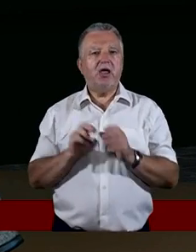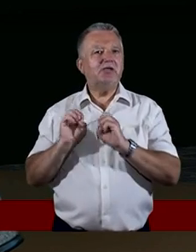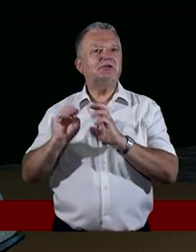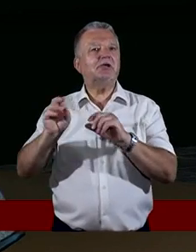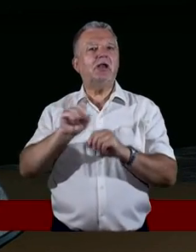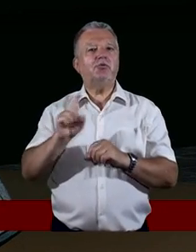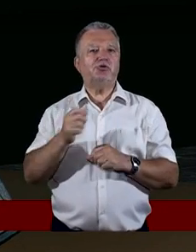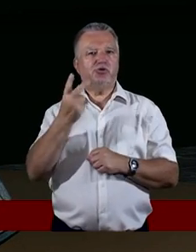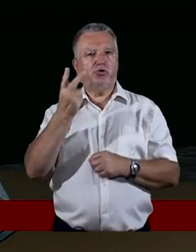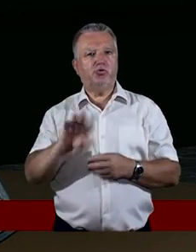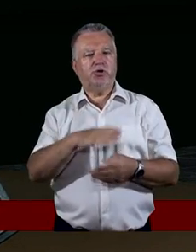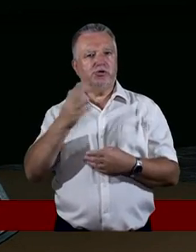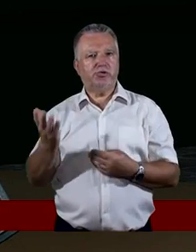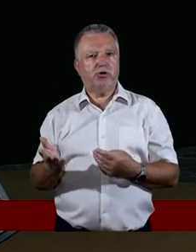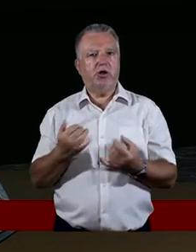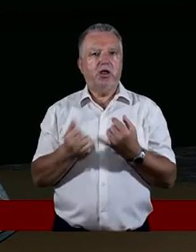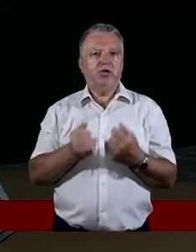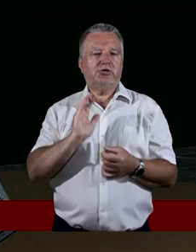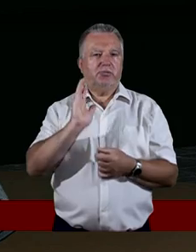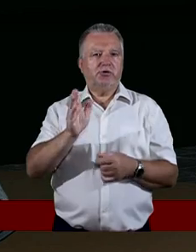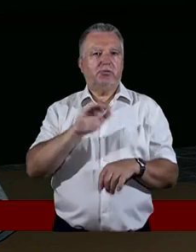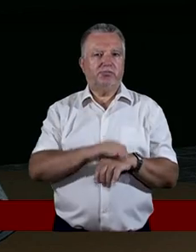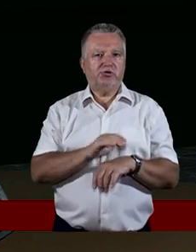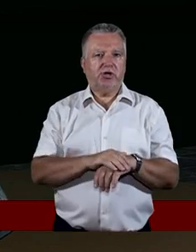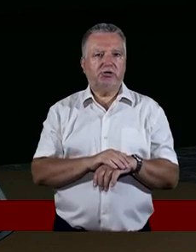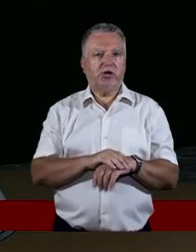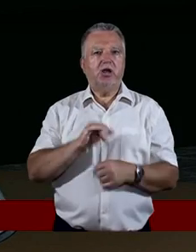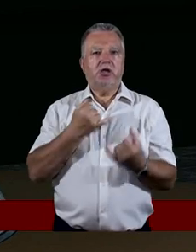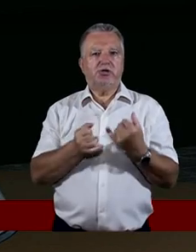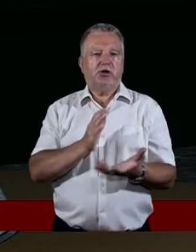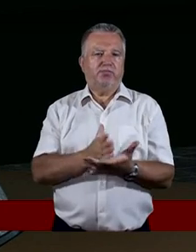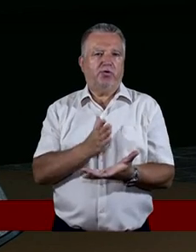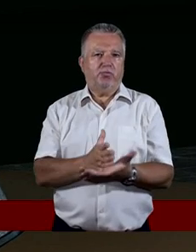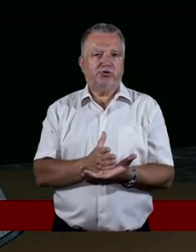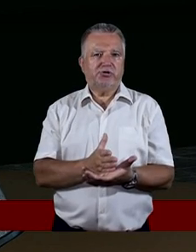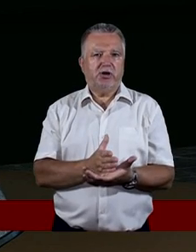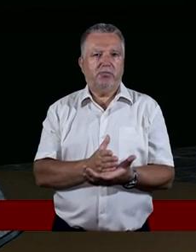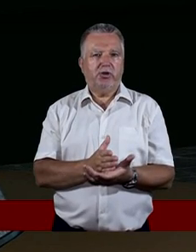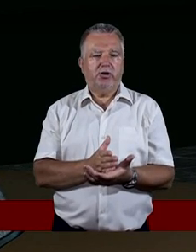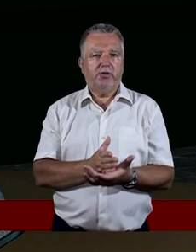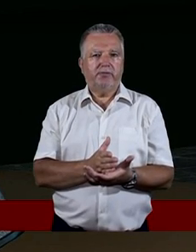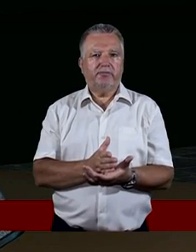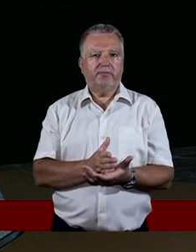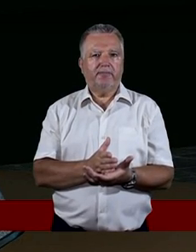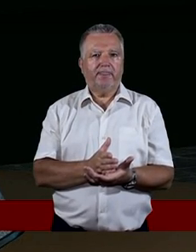strony. Poza tym, jeżeli będziemy przyjacielem, albo jeżeli komuś pomożemy, naprawdę nie